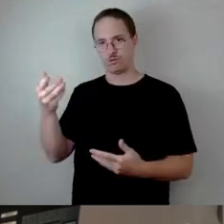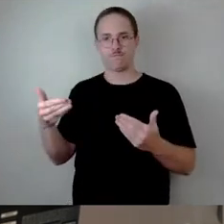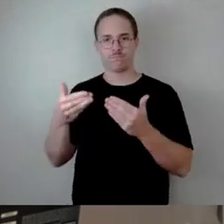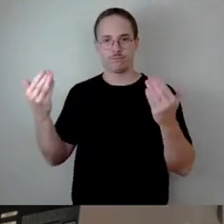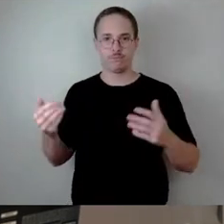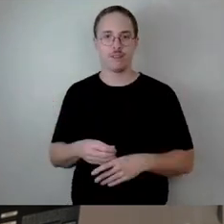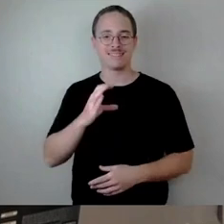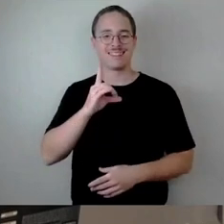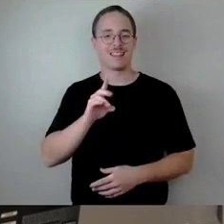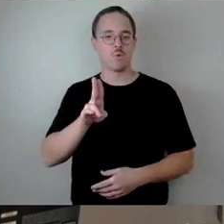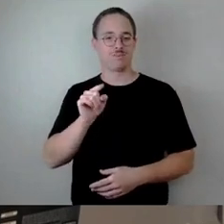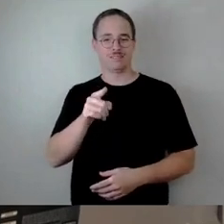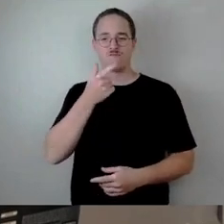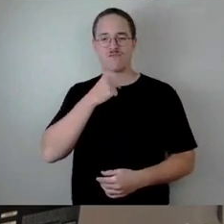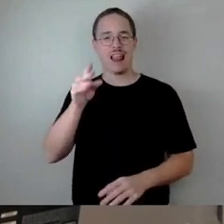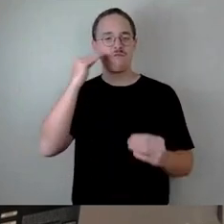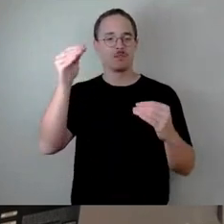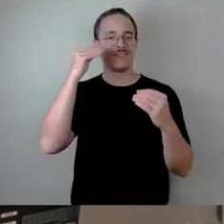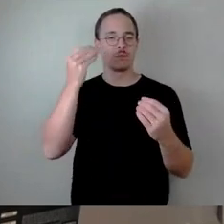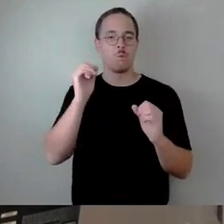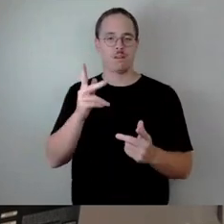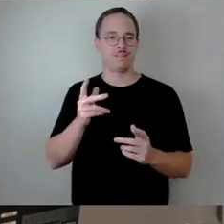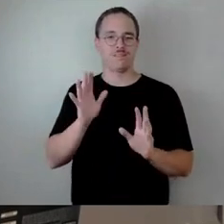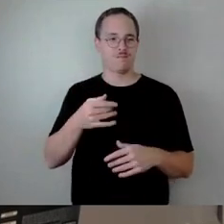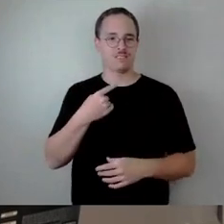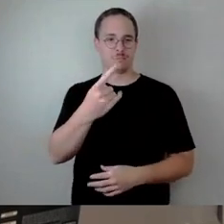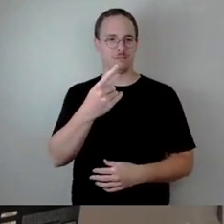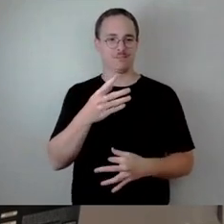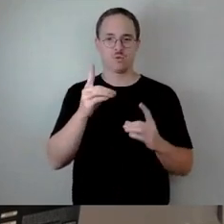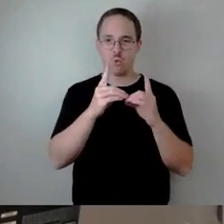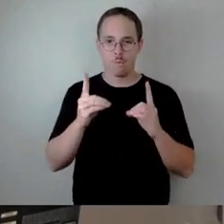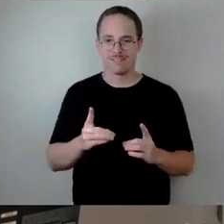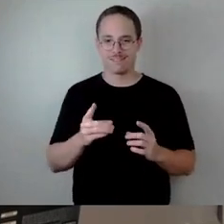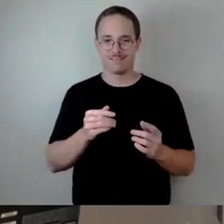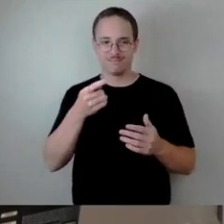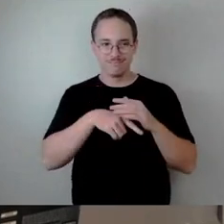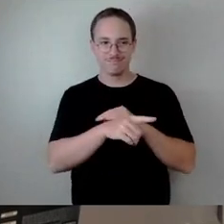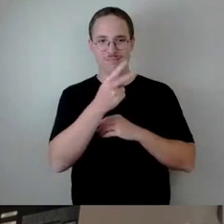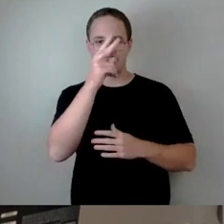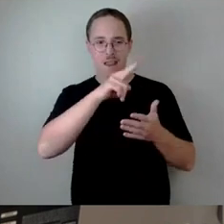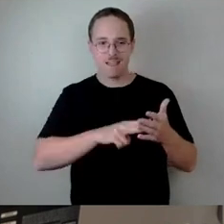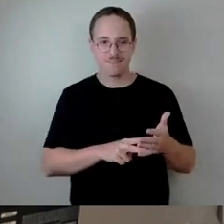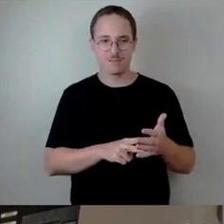sie sich bestimmte Dokumente durchliest oder wenn sie im Finanzausschuss aufpasst. Für mich, für uns, fühlt es sich ein bisschen an.